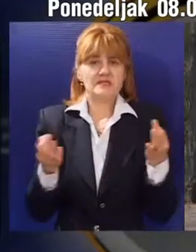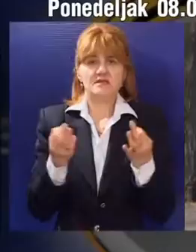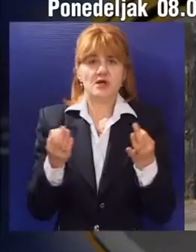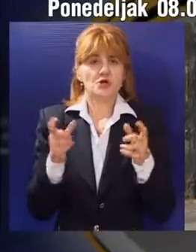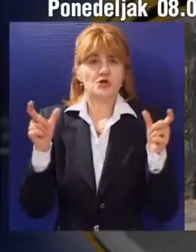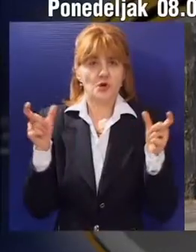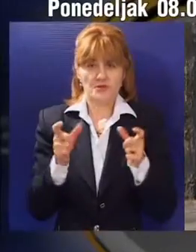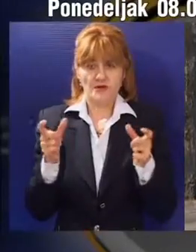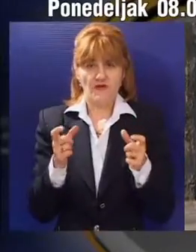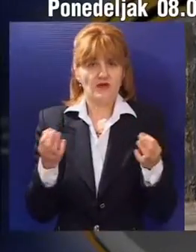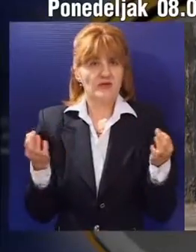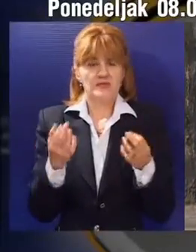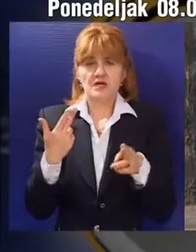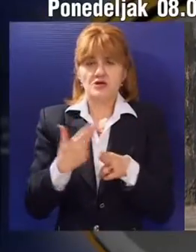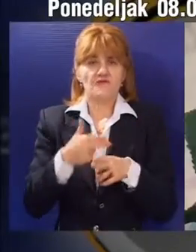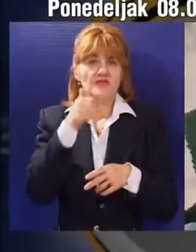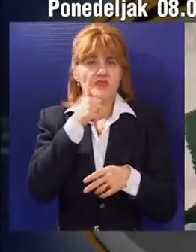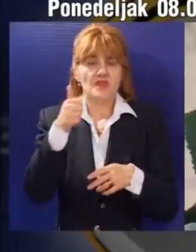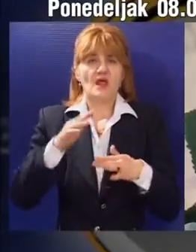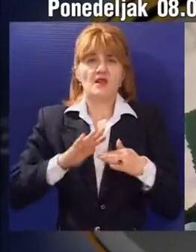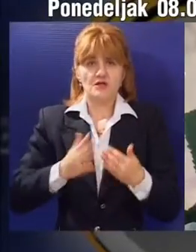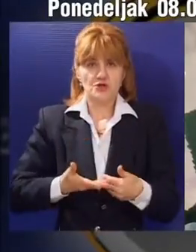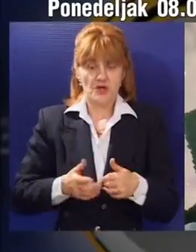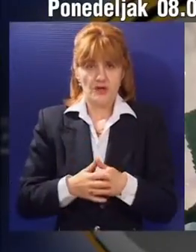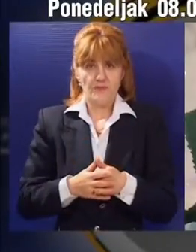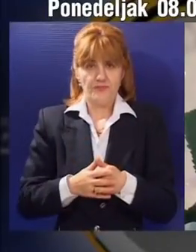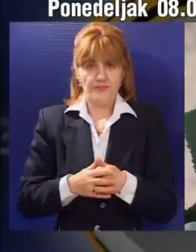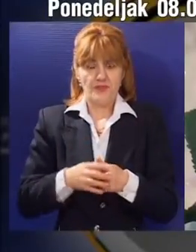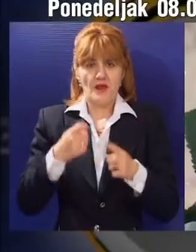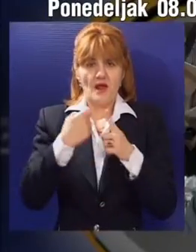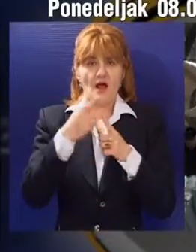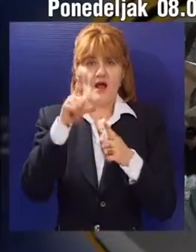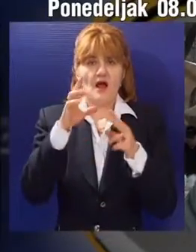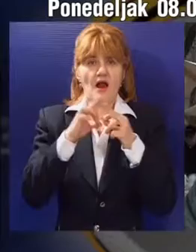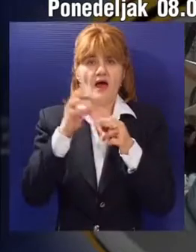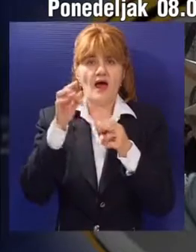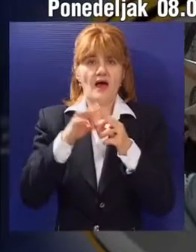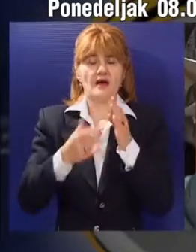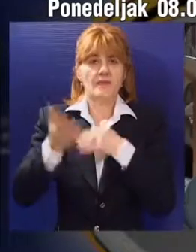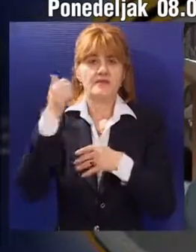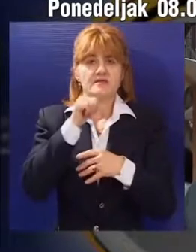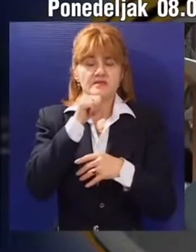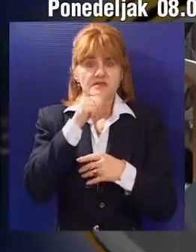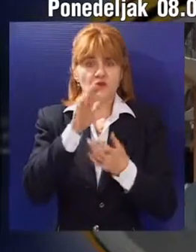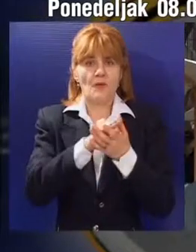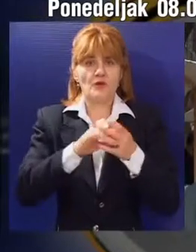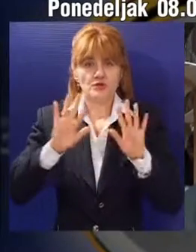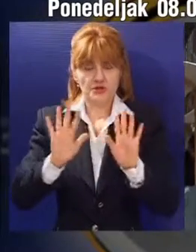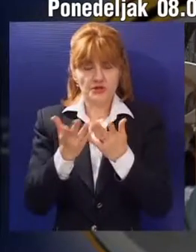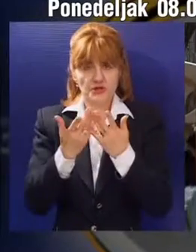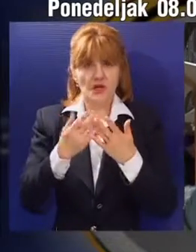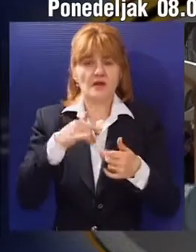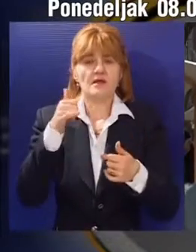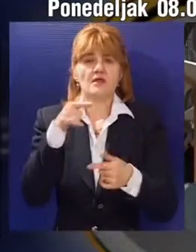ovaj dan slavi i zašto se naziva dan žena. Prava Cetkin je to ženama izborila da imaju jedna prava kao i